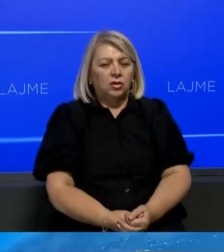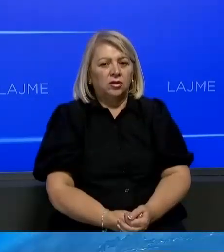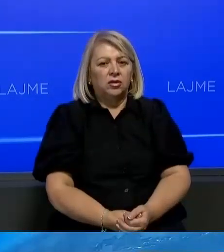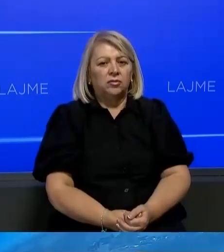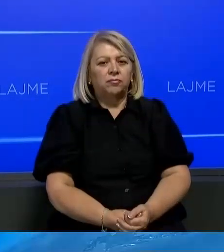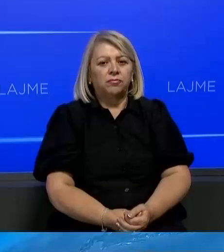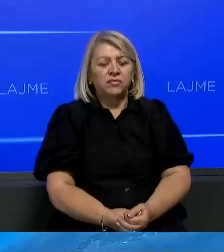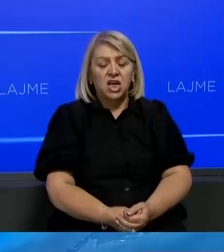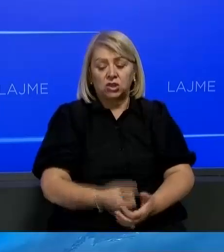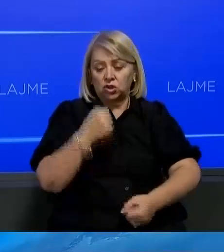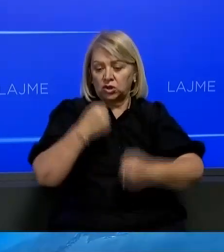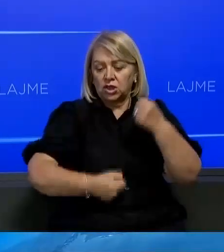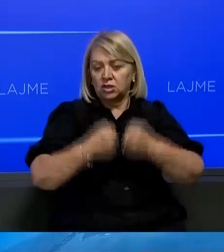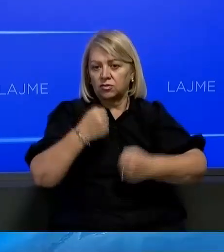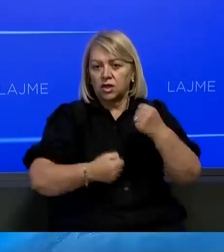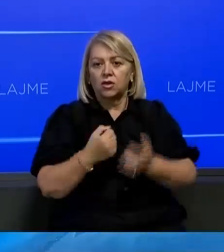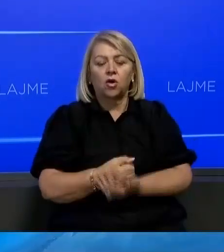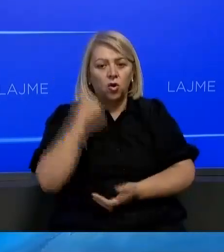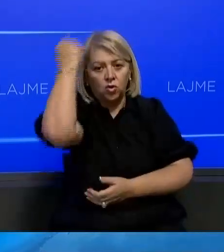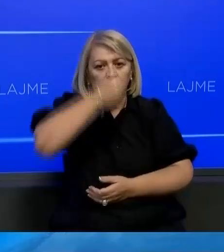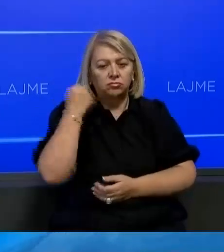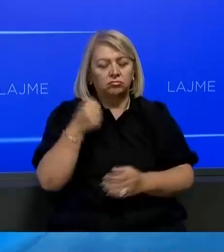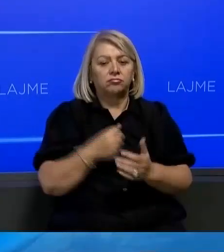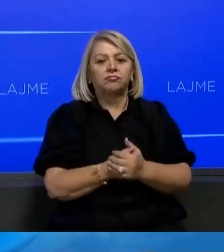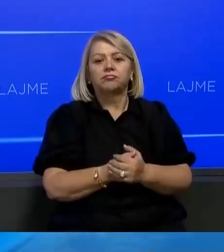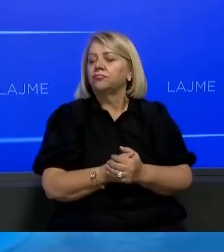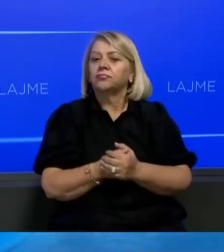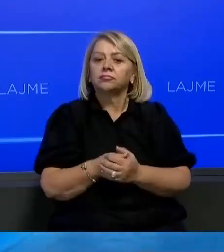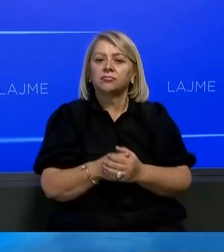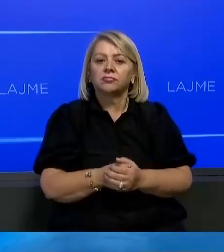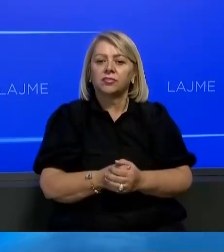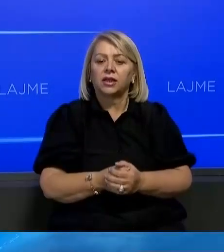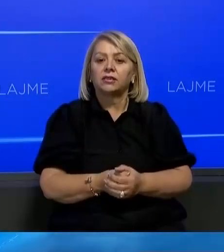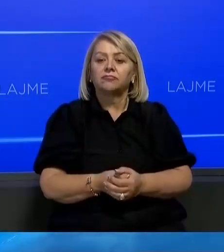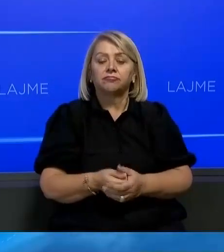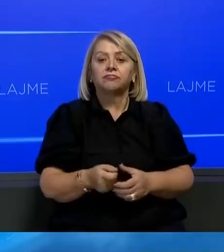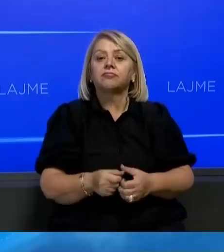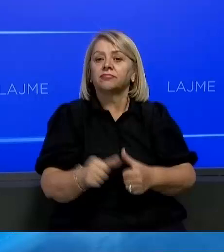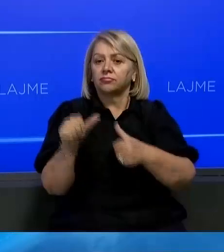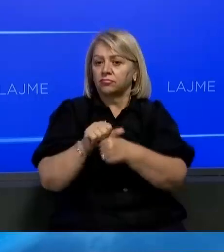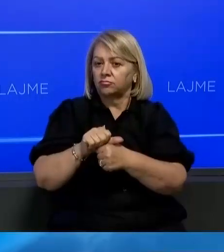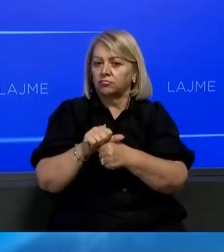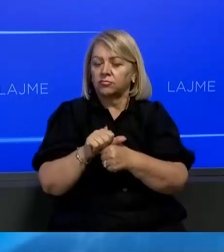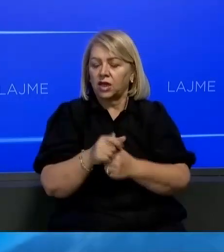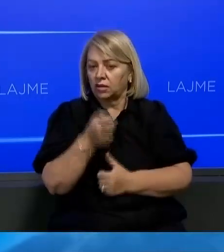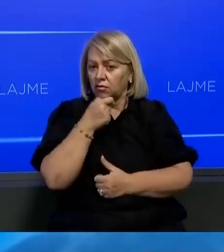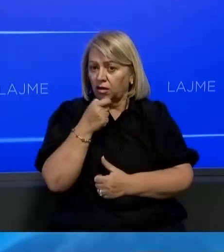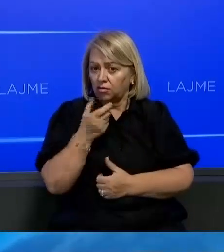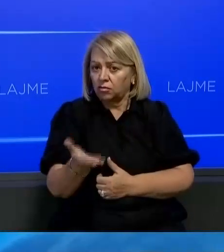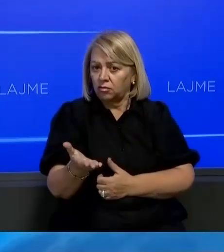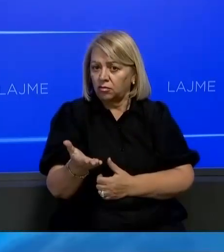Dënimi genocidit sërbë Kosovë nuk ka përqilim për të nbetur pengje të sëshkuarës, së dhimshme,